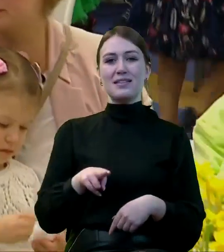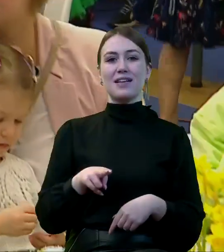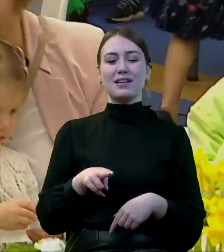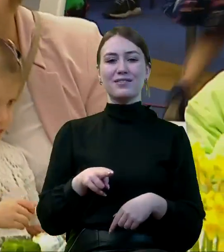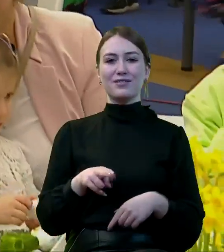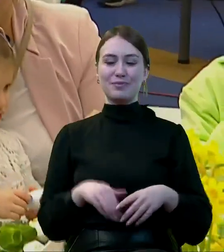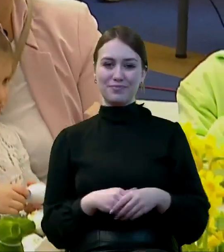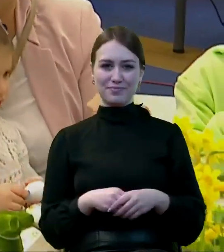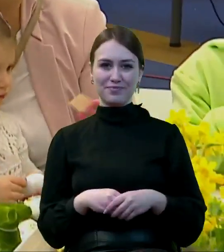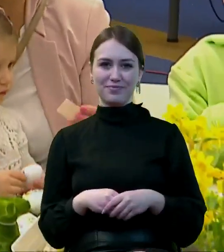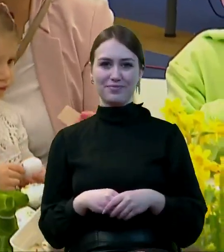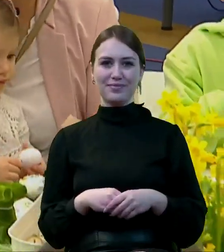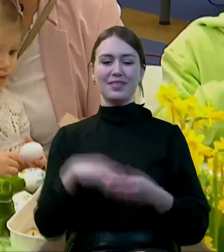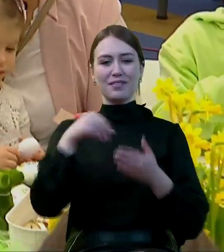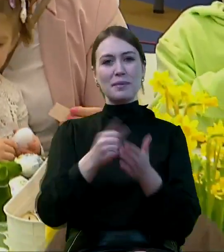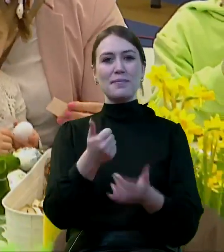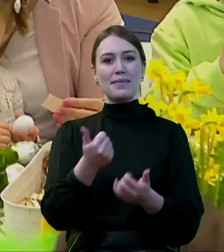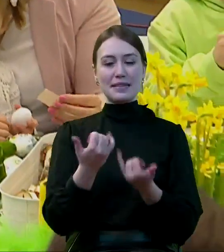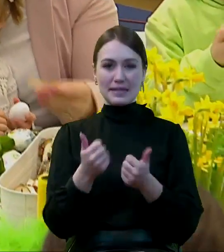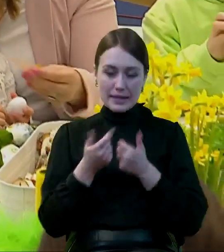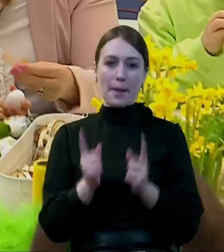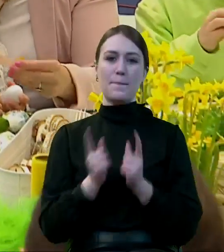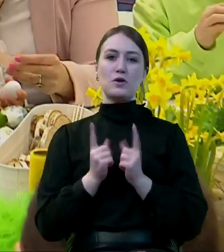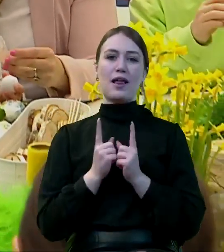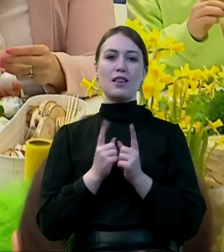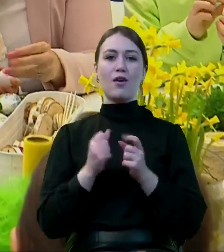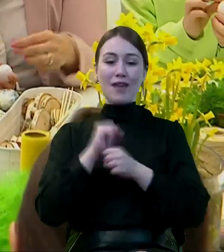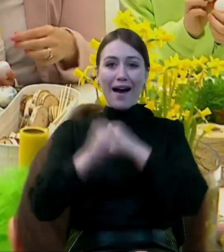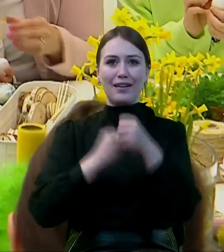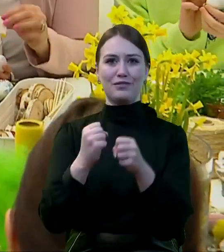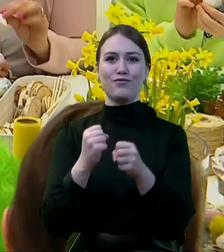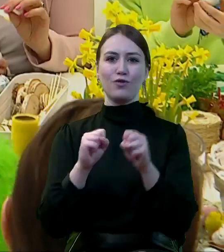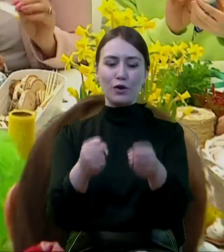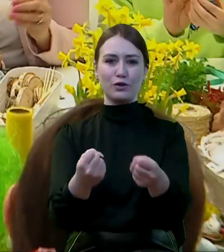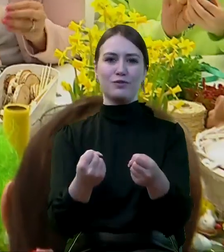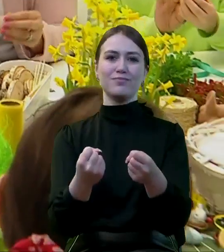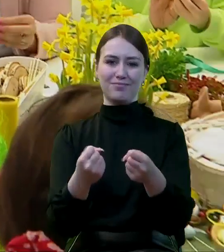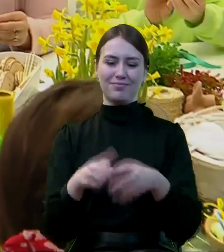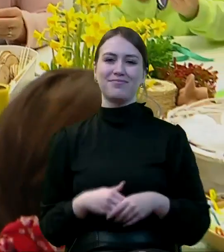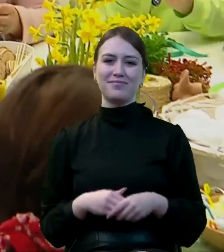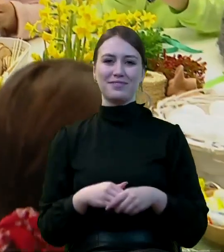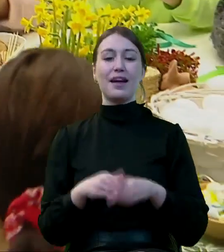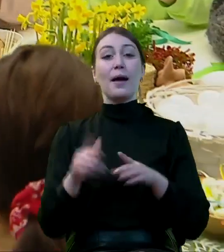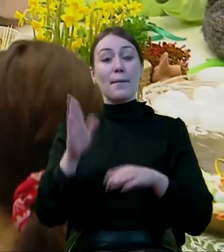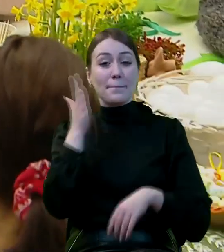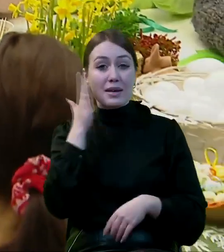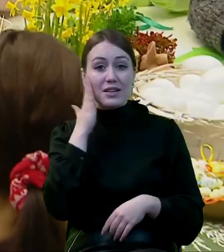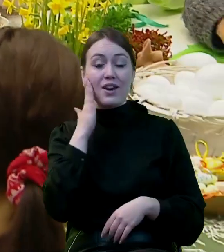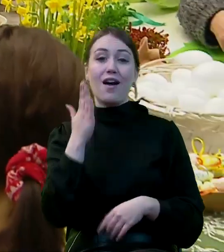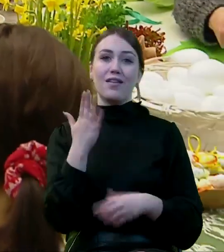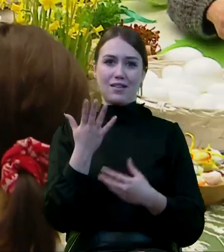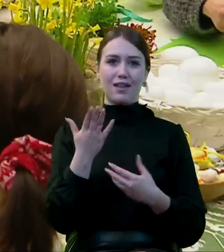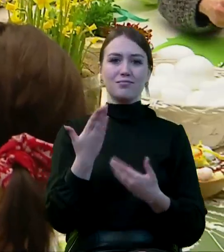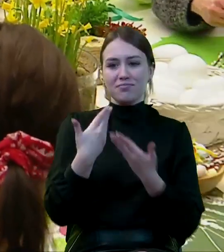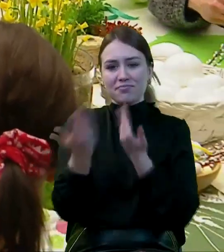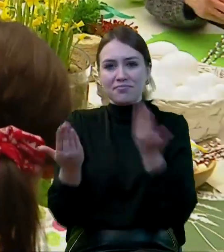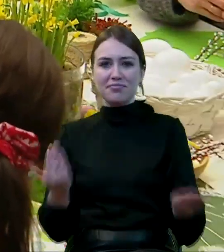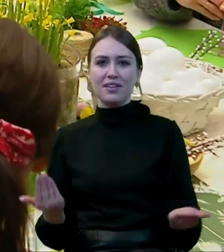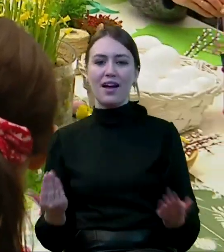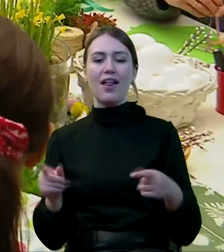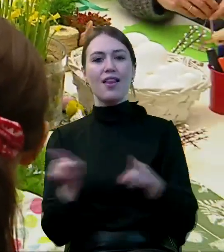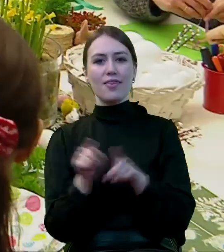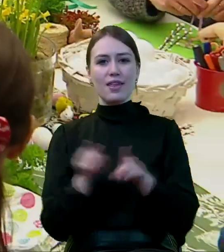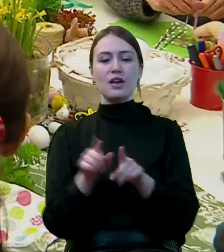związane właśnie z samodzielnością, aktywnością, mobilnością, programy mieszkania wytchnieniowe, czy